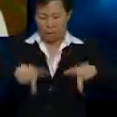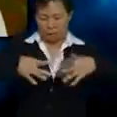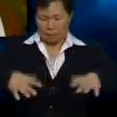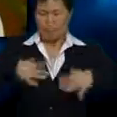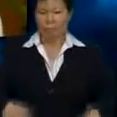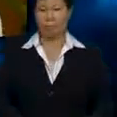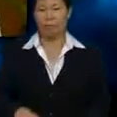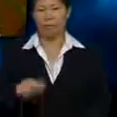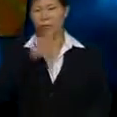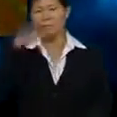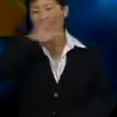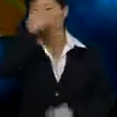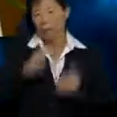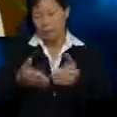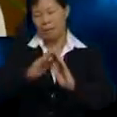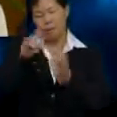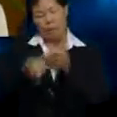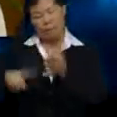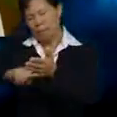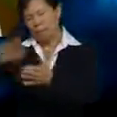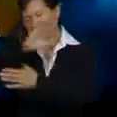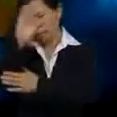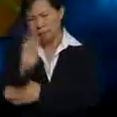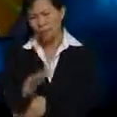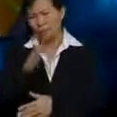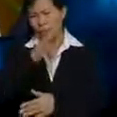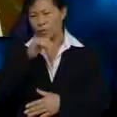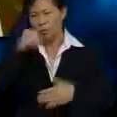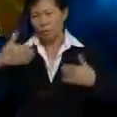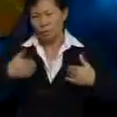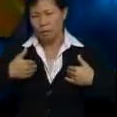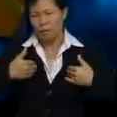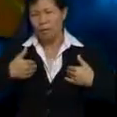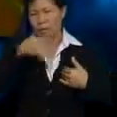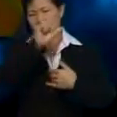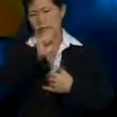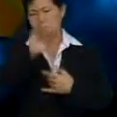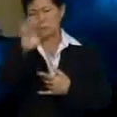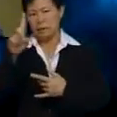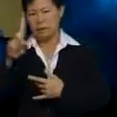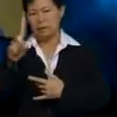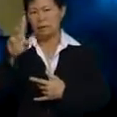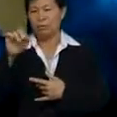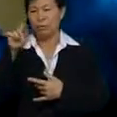Umi tak pernah nak tuntut apa-apa Umi tak ada pun suruh Syed Mustafa Pergi jumpa Julia